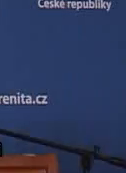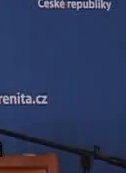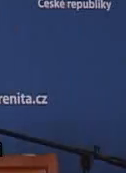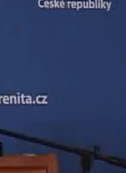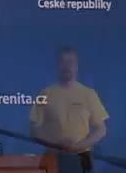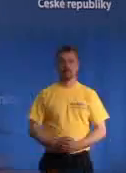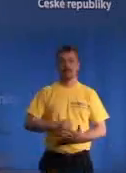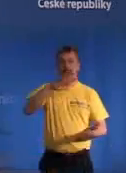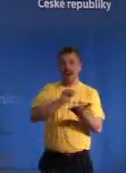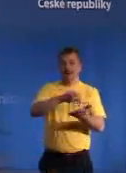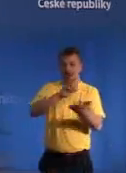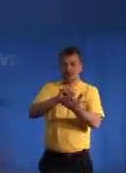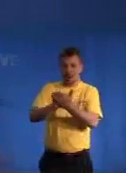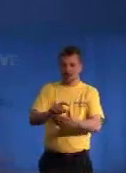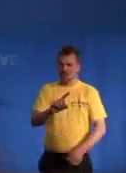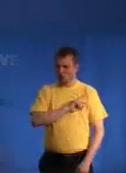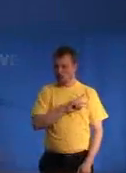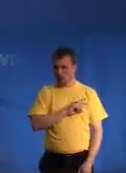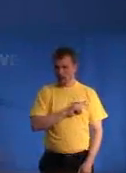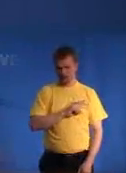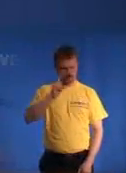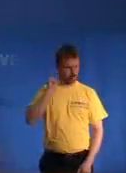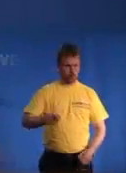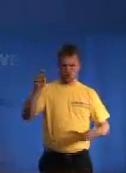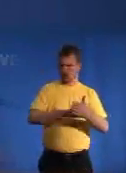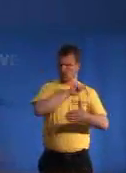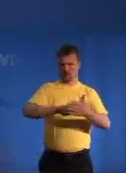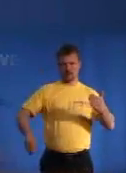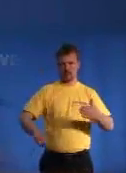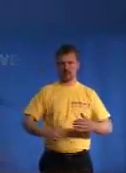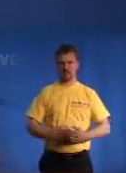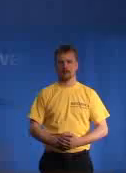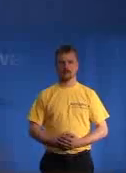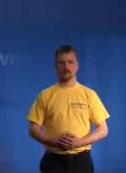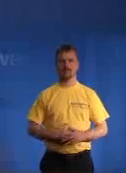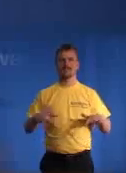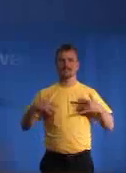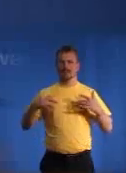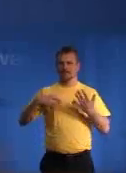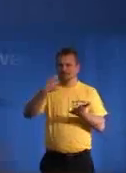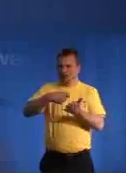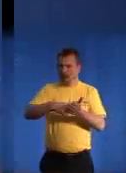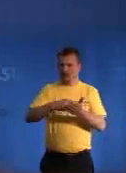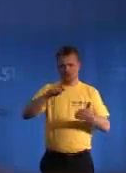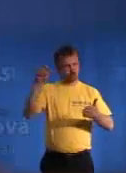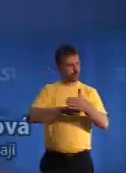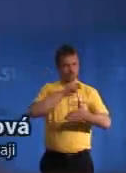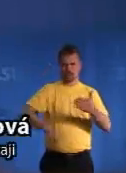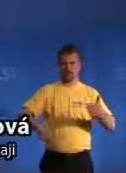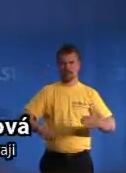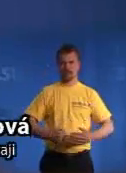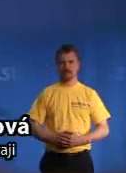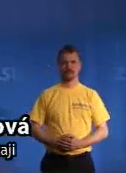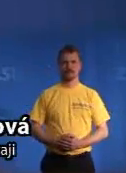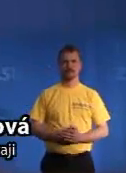Zrušíme anonimní vlastnictví. Soukromé exekutory musíme neprodleně zdrušit. Zrušme